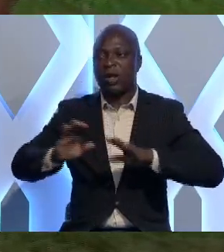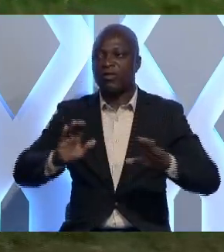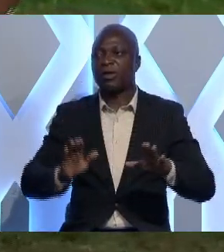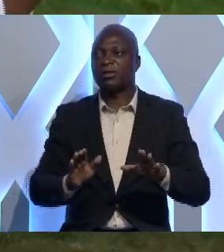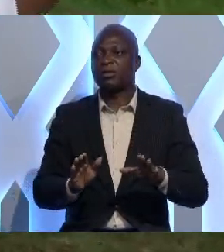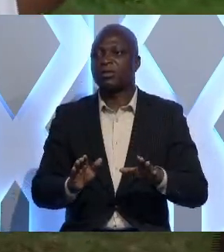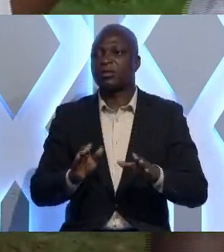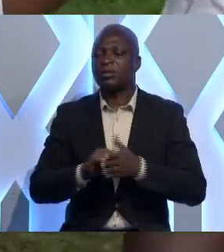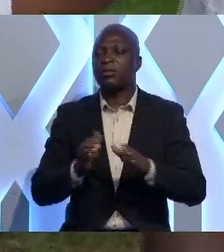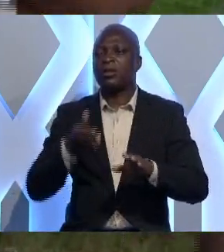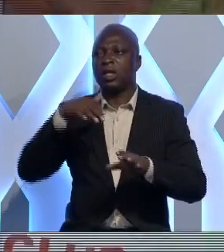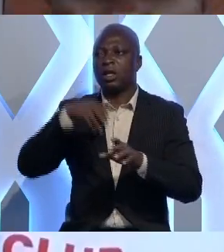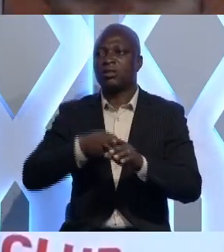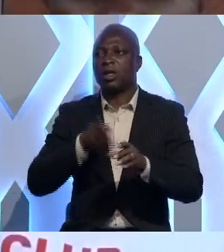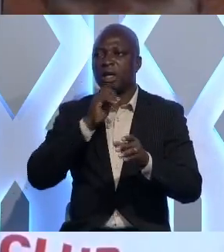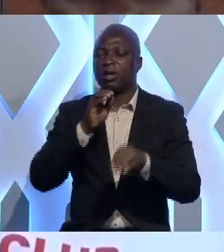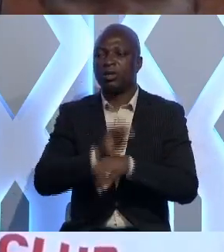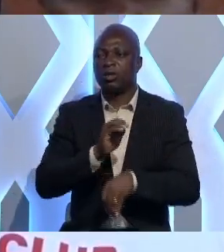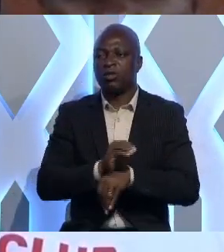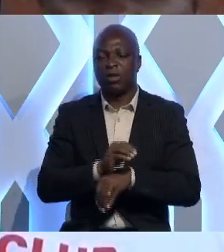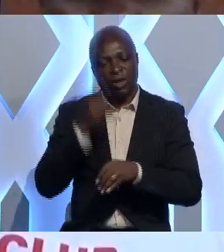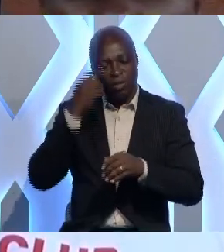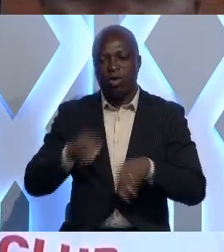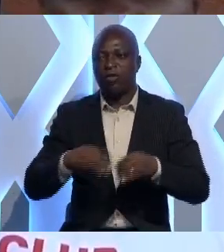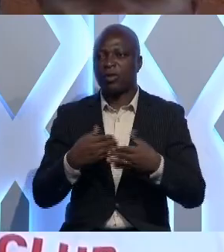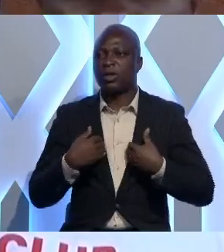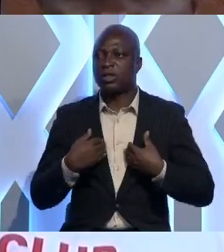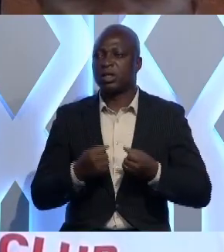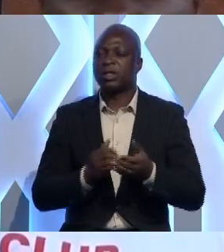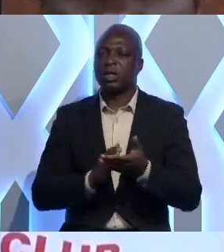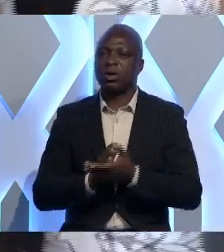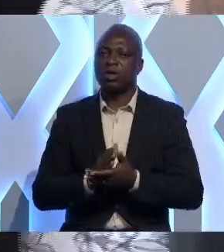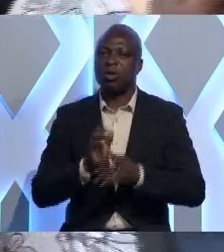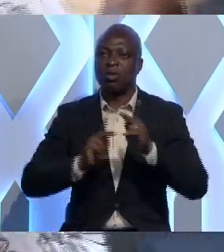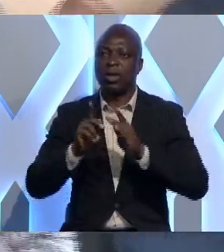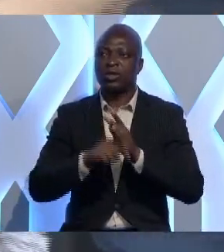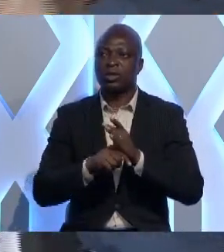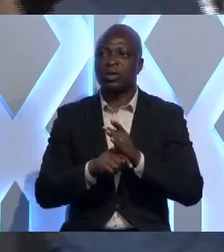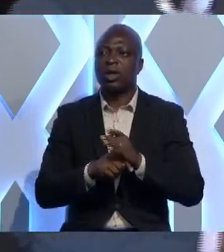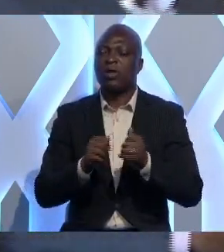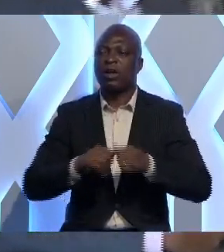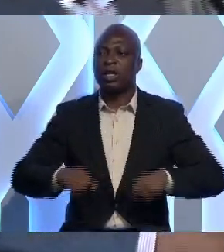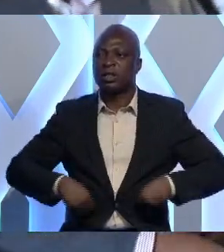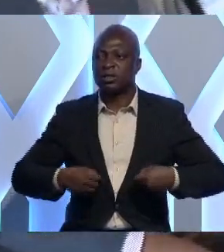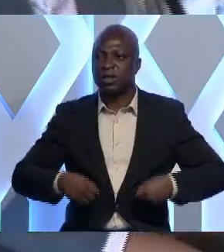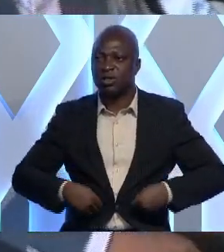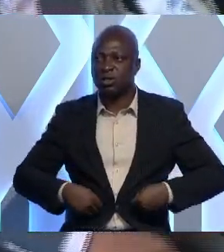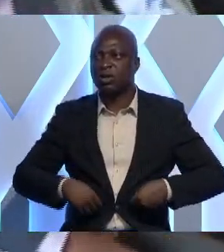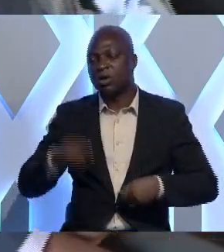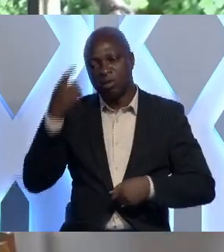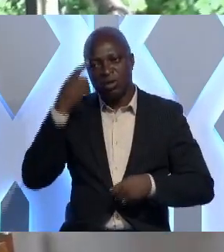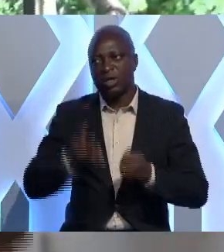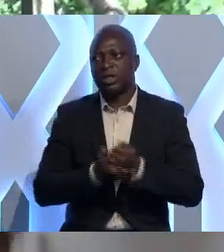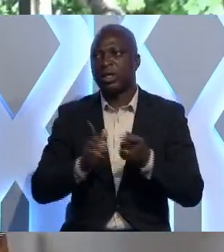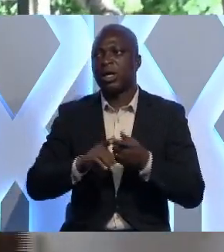'engagement du club RFI c'est d'oeuvrer pour offrir une santé optimale aux populations à travers la sensibilisation afin de les